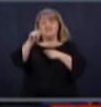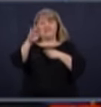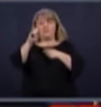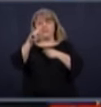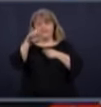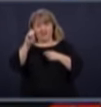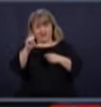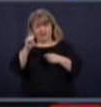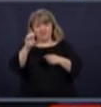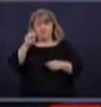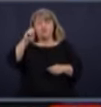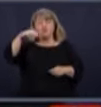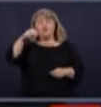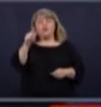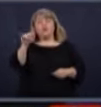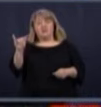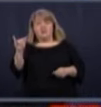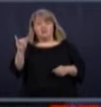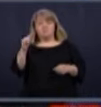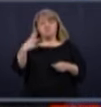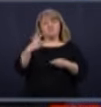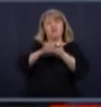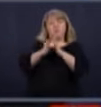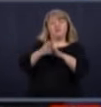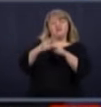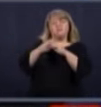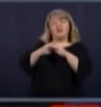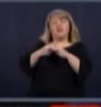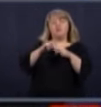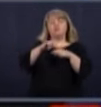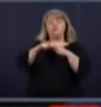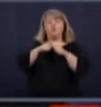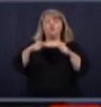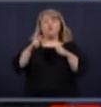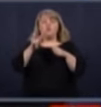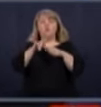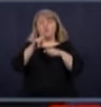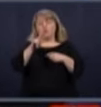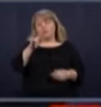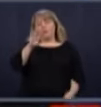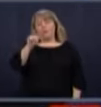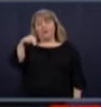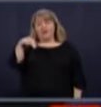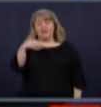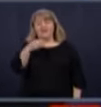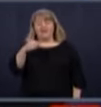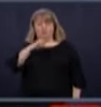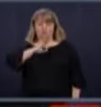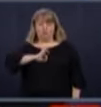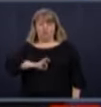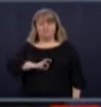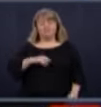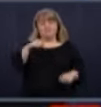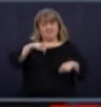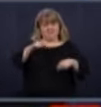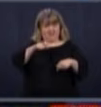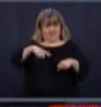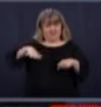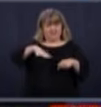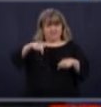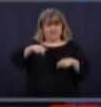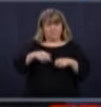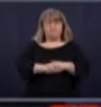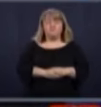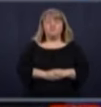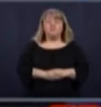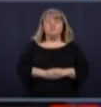de l'entreprise Ruban et Bouton. ici, à Québec, Sonnet, oui. Et donc,